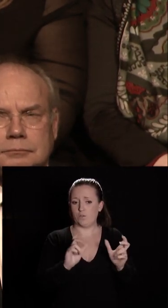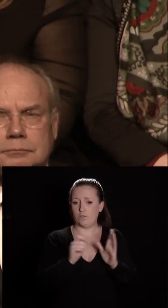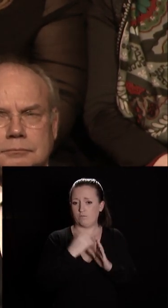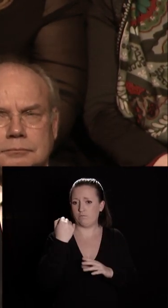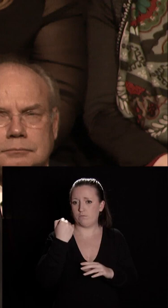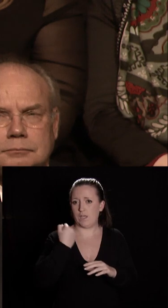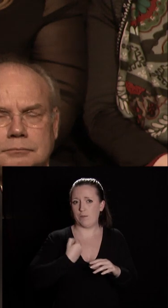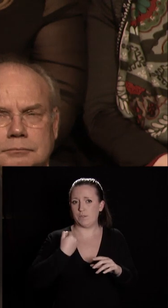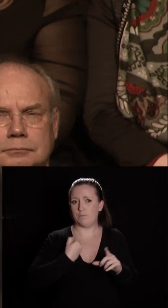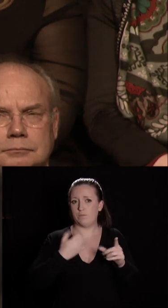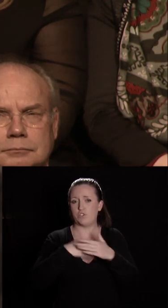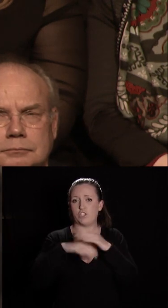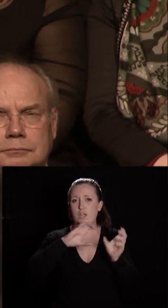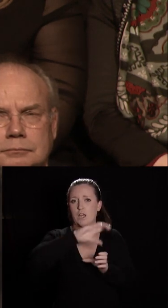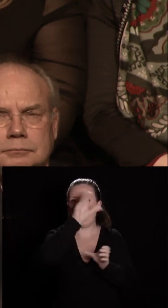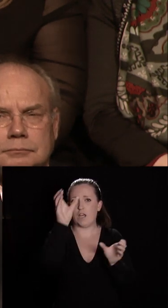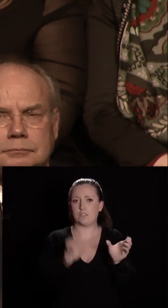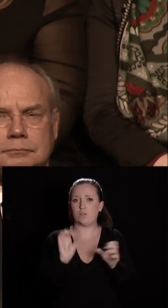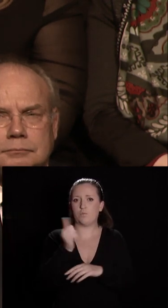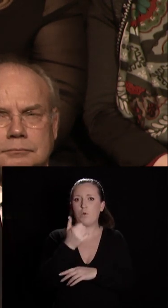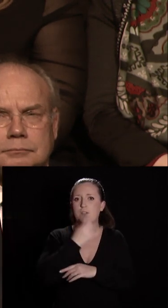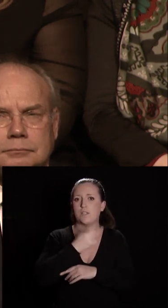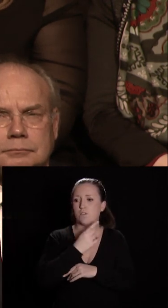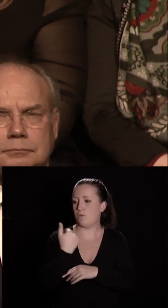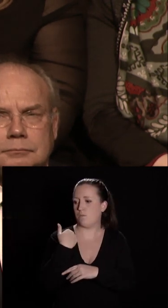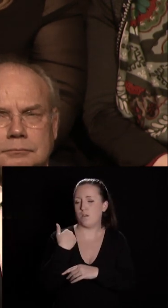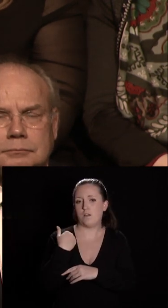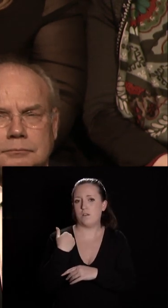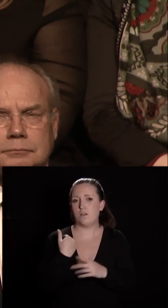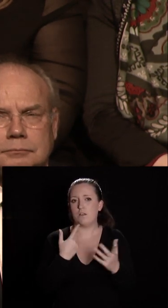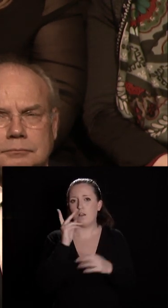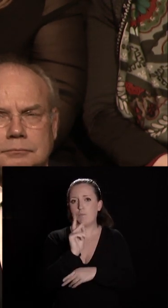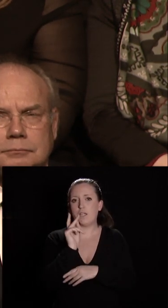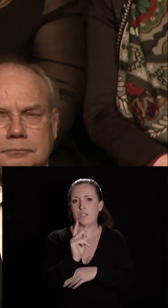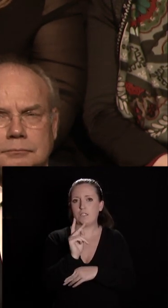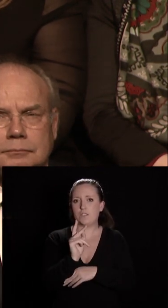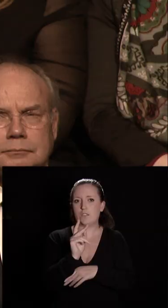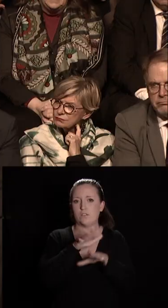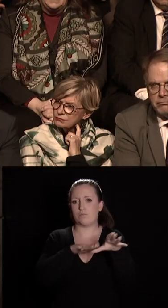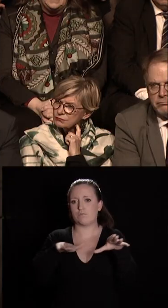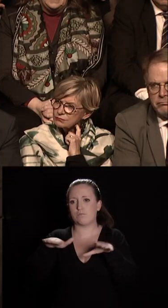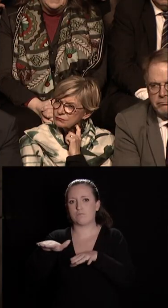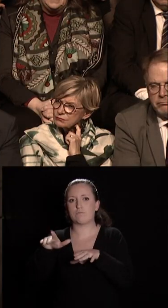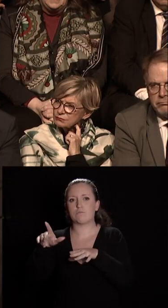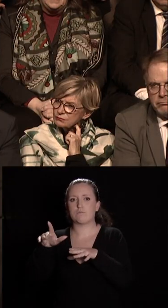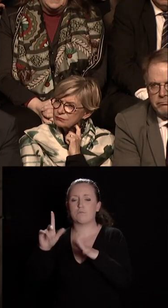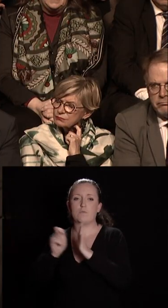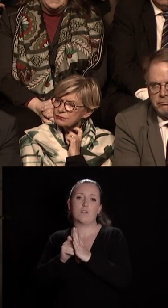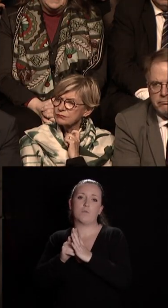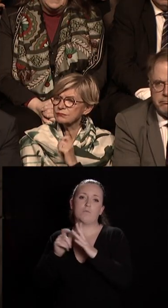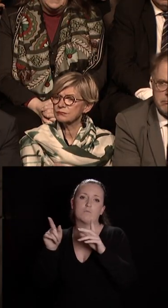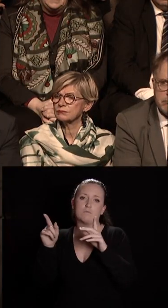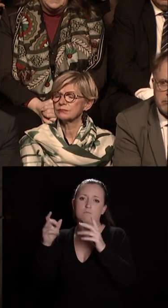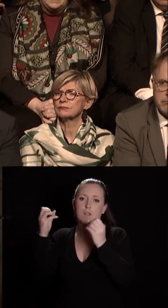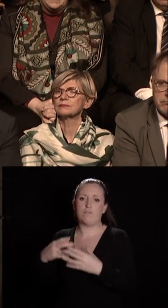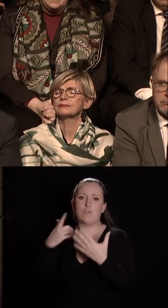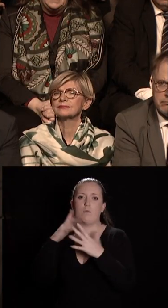saccage de l'intérieur de l'arc de triomphe le 1er décembre à Paris en marge de la manifestation des gilets jaunes nous avons d'ailleurs proposé à la mairie